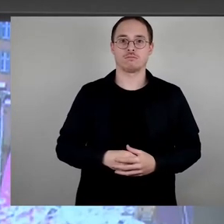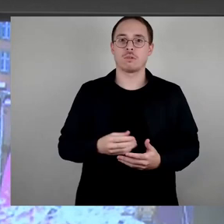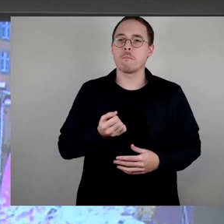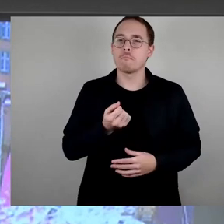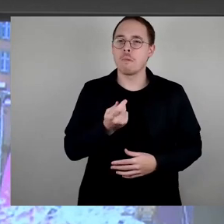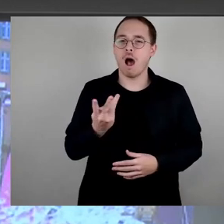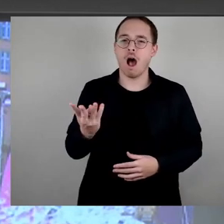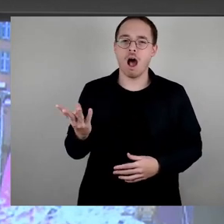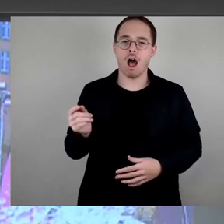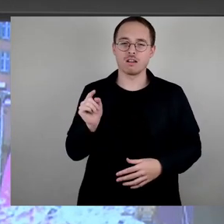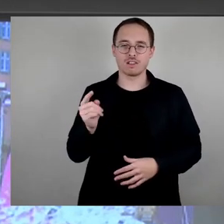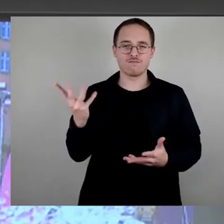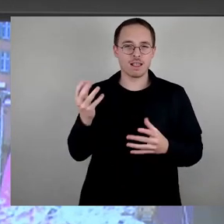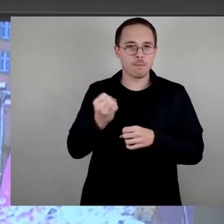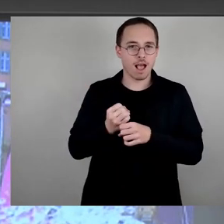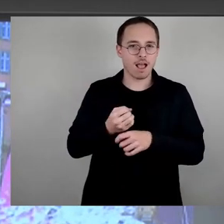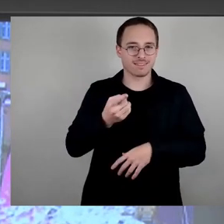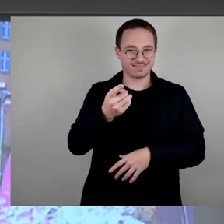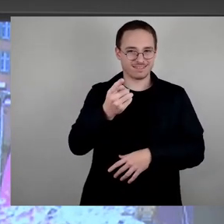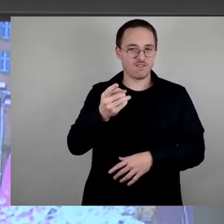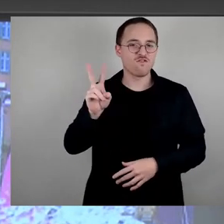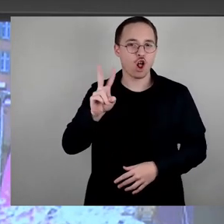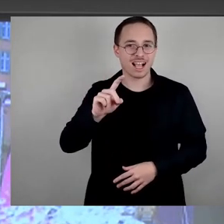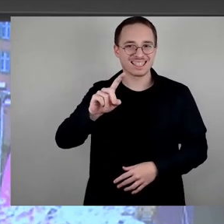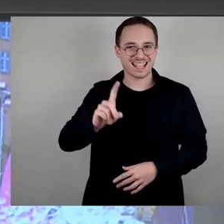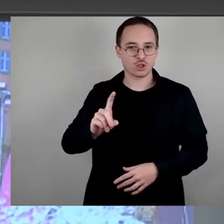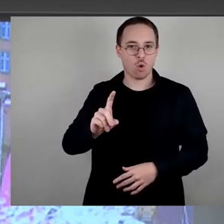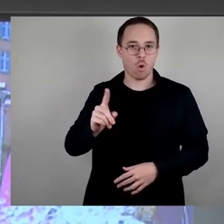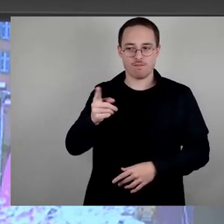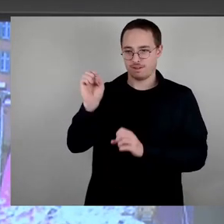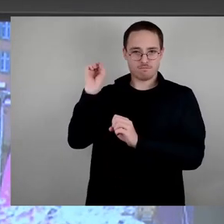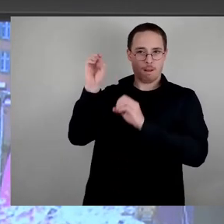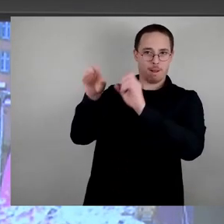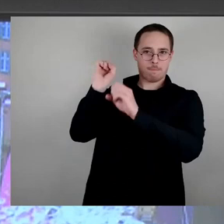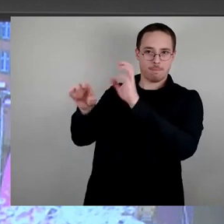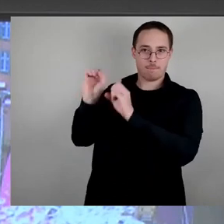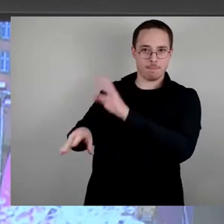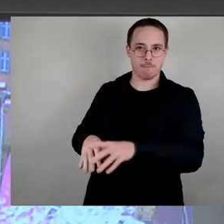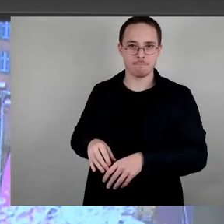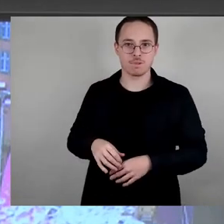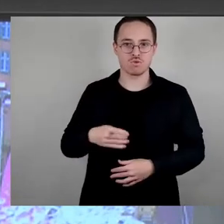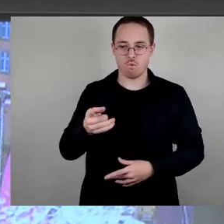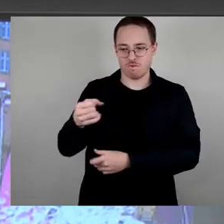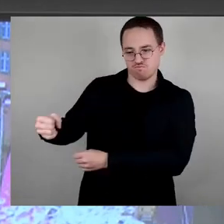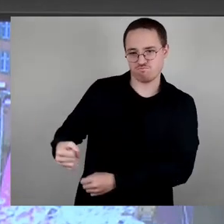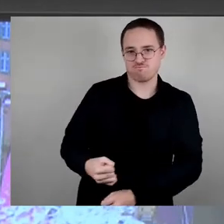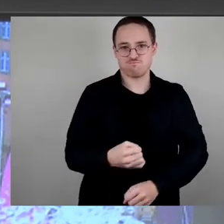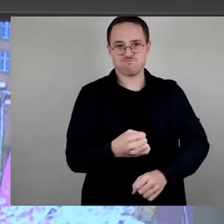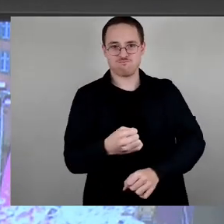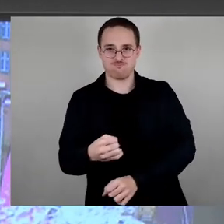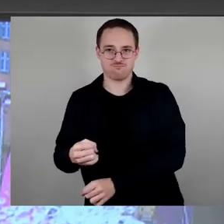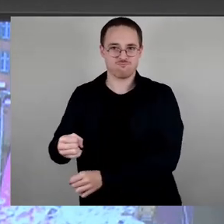haben, als er gerade mit seinem Flamingo auf der Winter-Event-Eisbahn gleich neben dem Kloeingang würdevoll über den Altmarkt planschte.